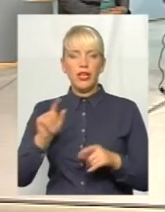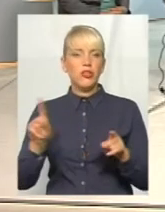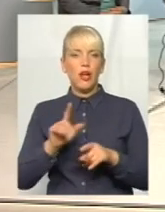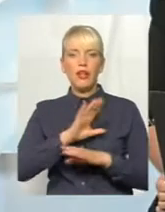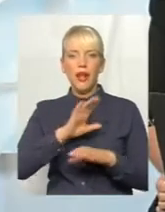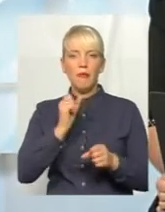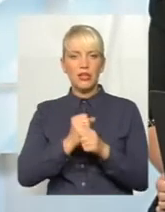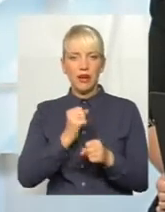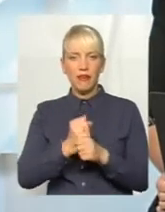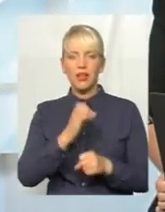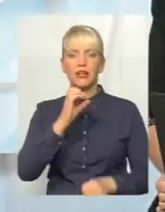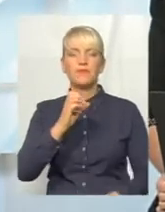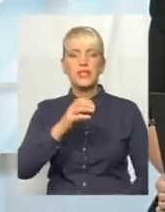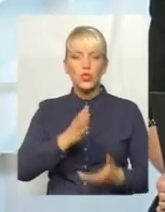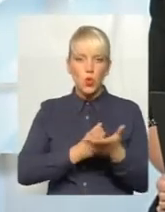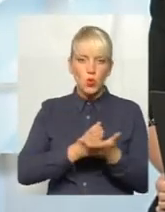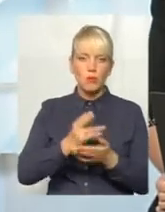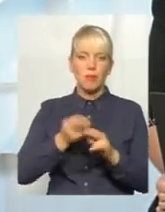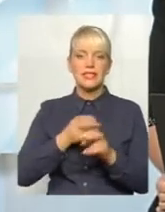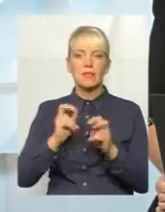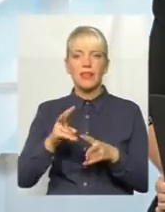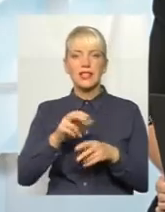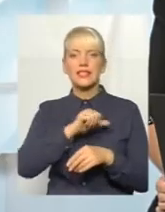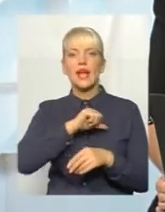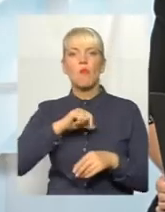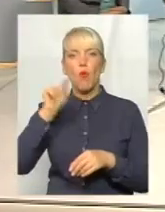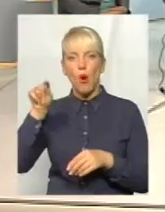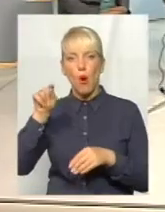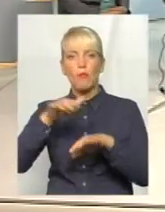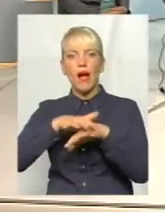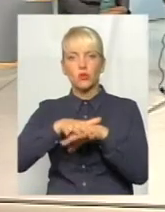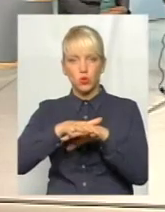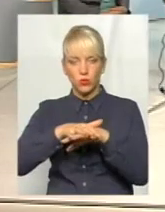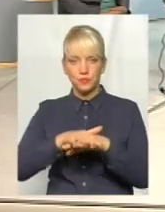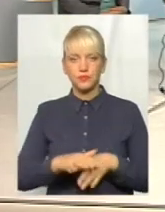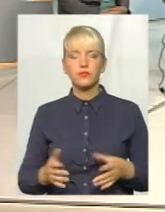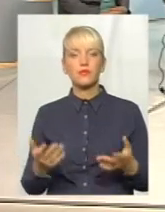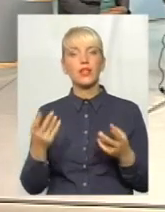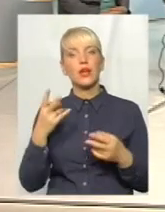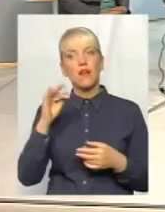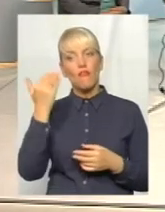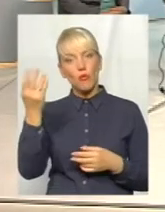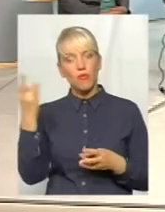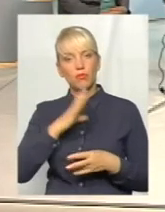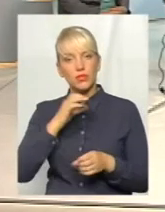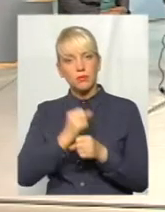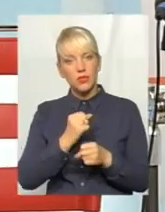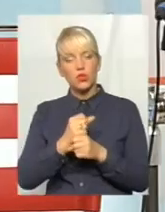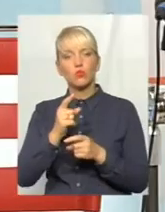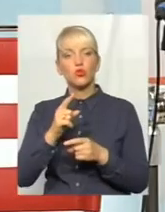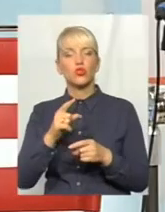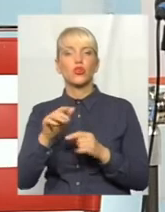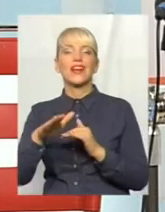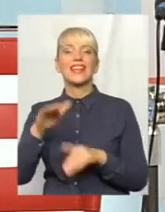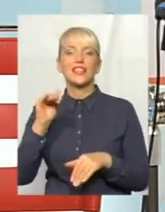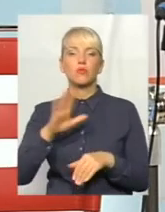служба безпеки банку, яка мала перевірити, оскільки нам відомо, кредит оформлювався на